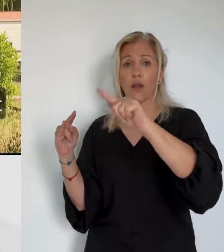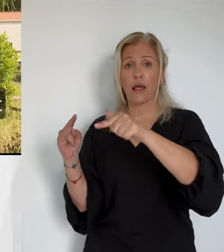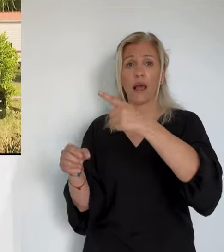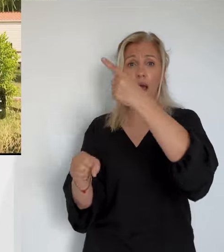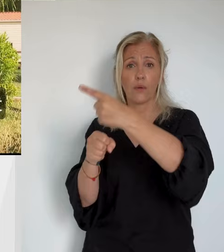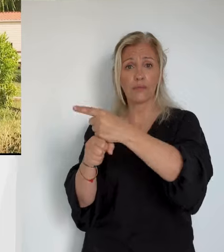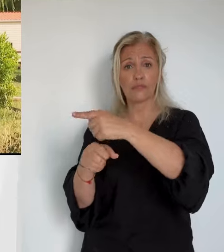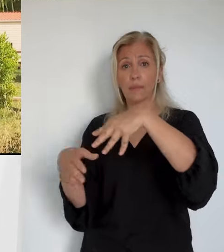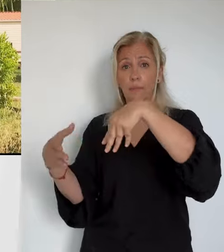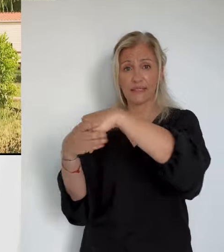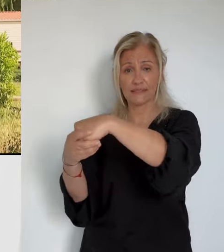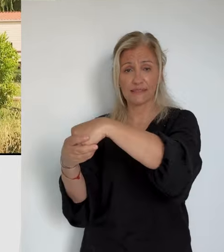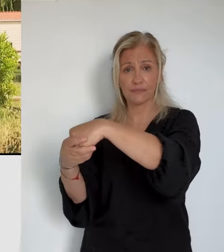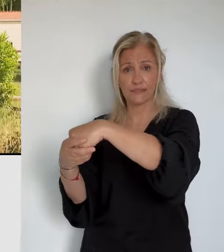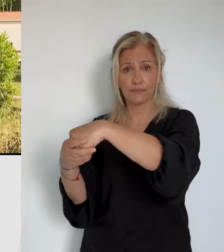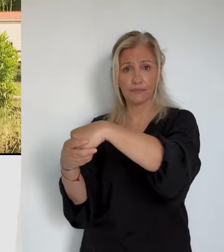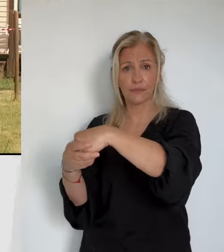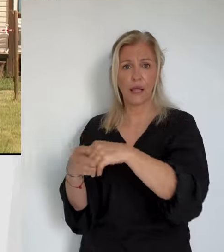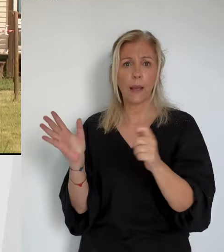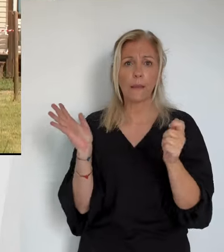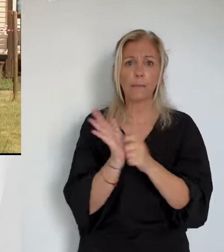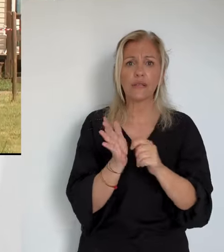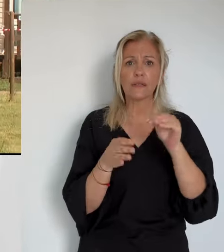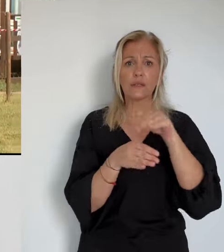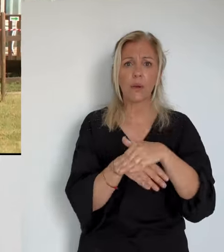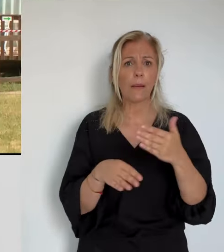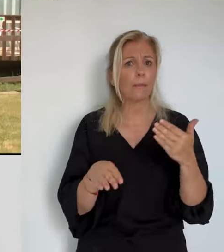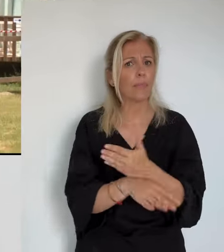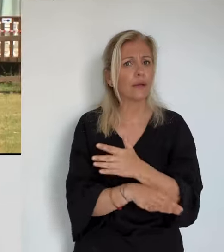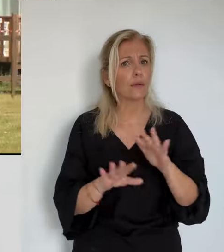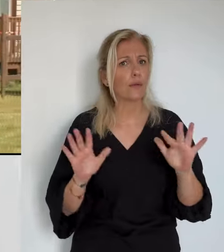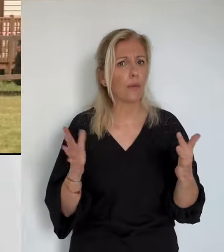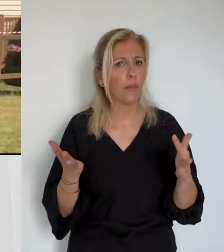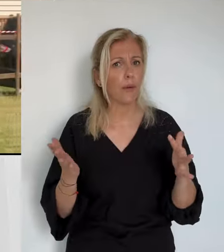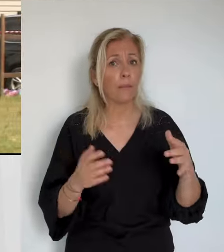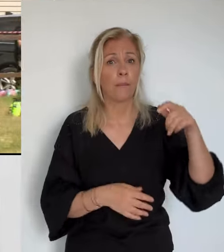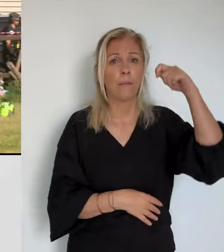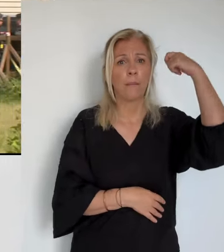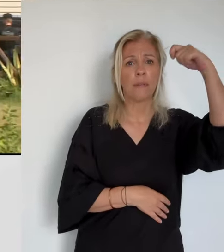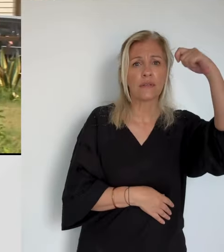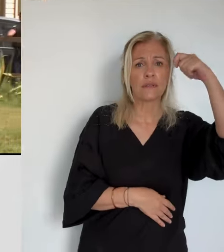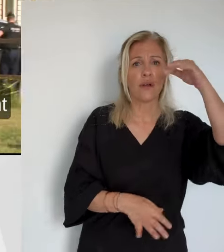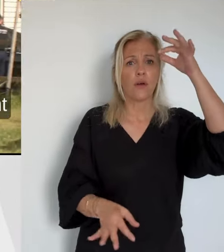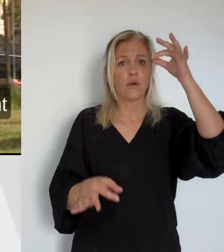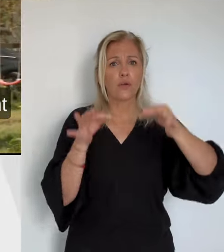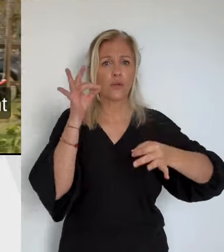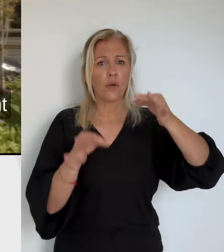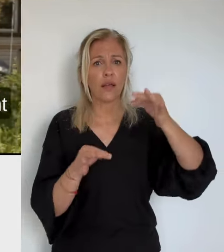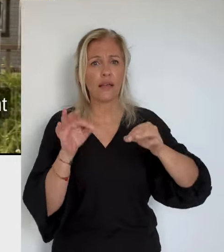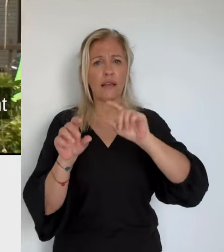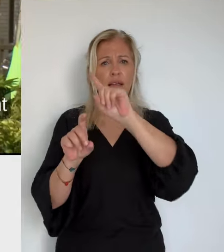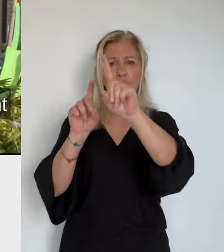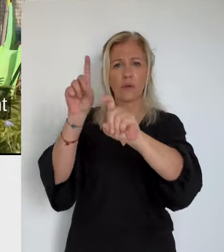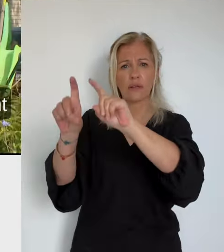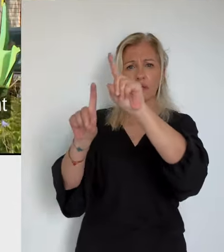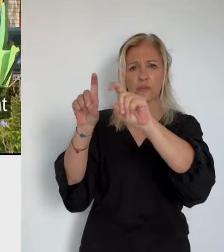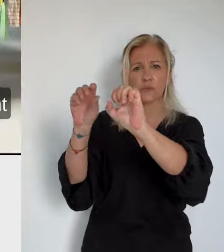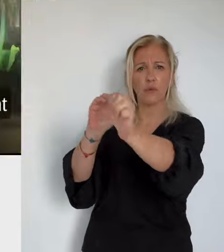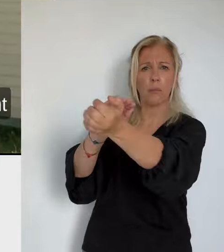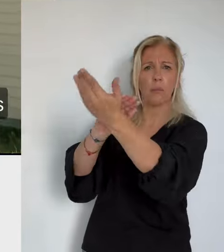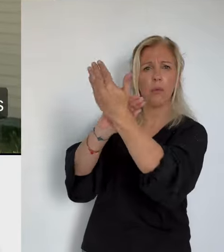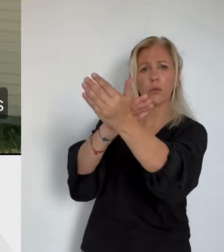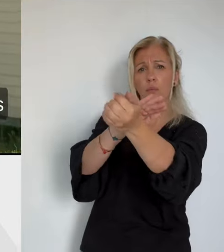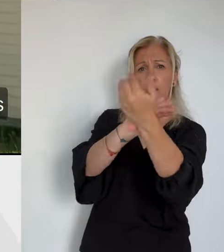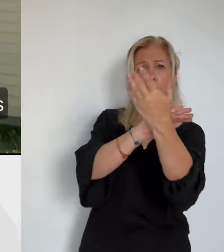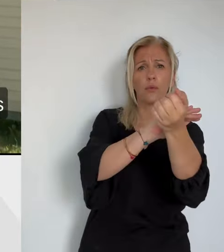'instruction. Un déplacement sous haute surveillance dans le camping, l'accusé est présent lui aussi et désigne du doigt à la demande du président ou des jurés